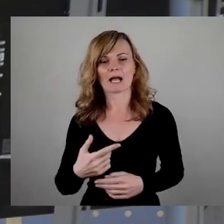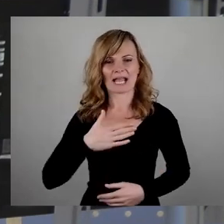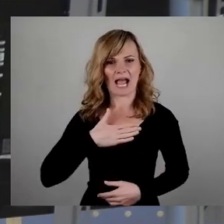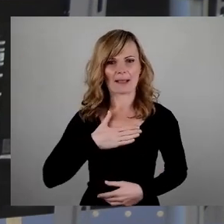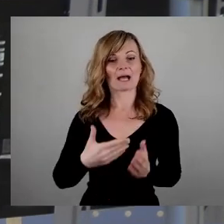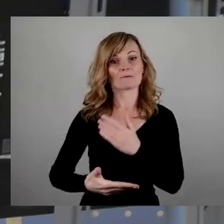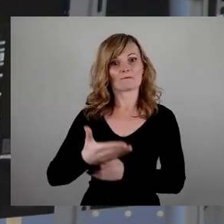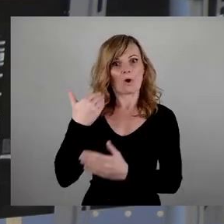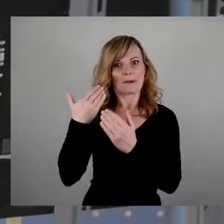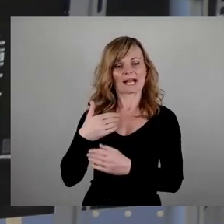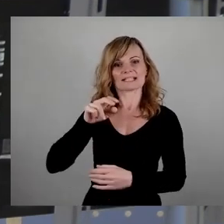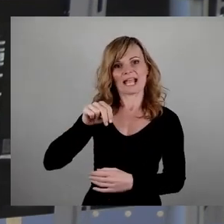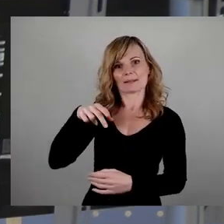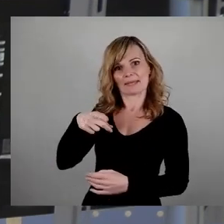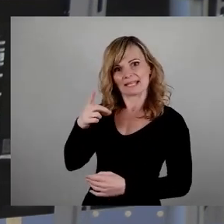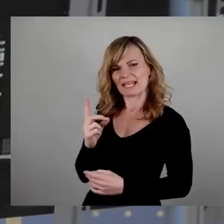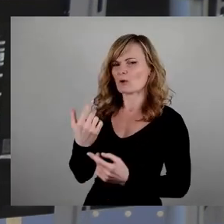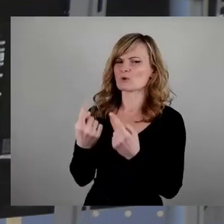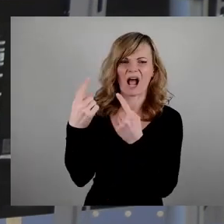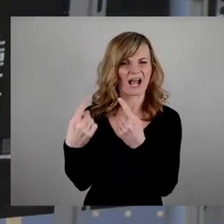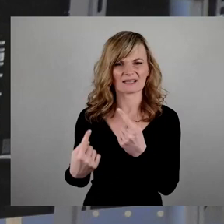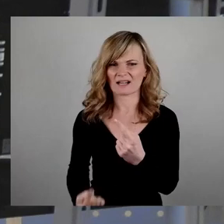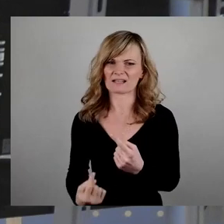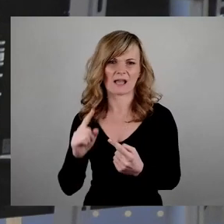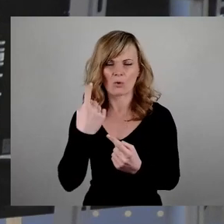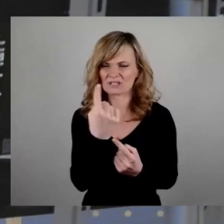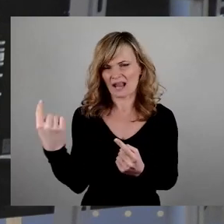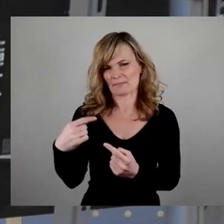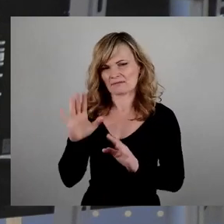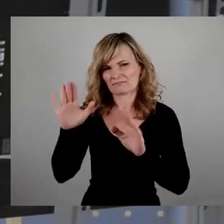oder anderen, wie sie sich alle auch selbst nennen.